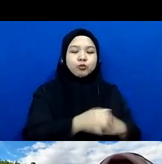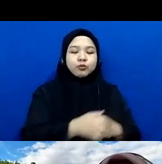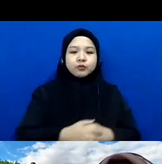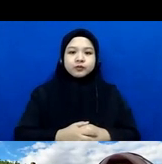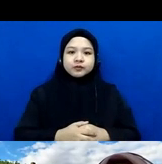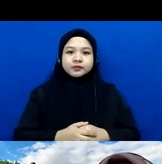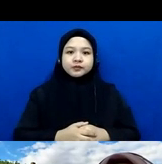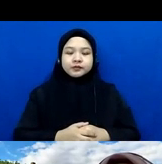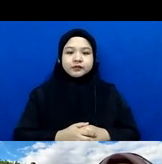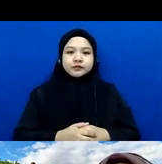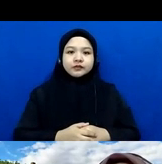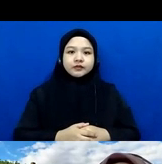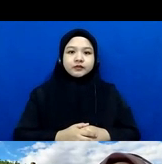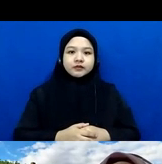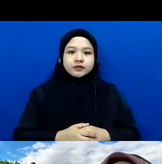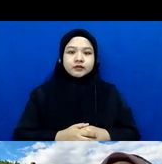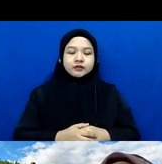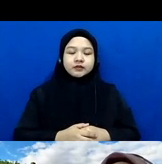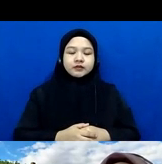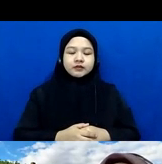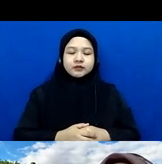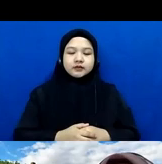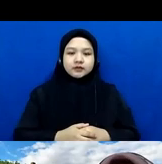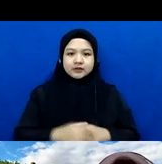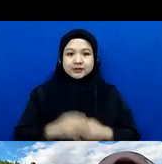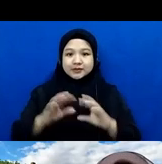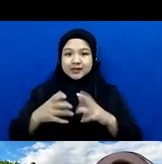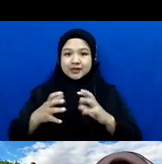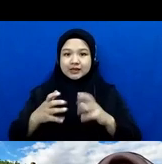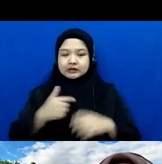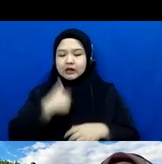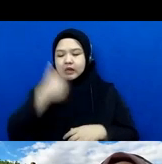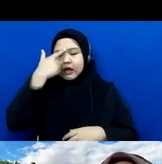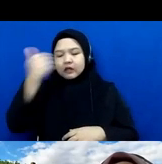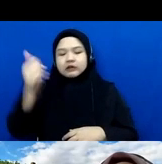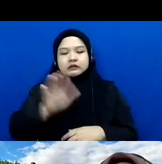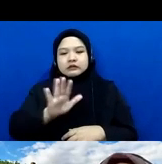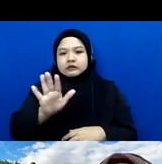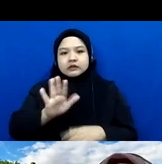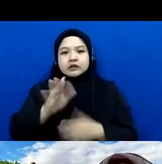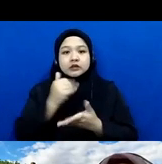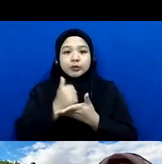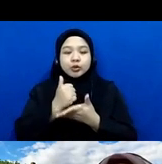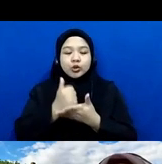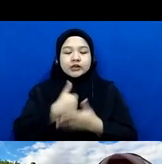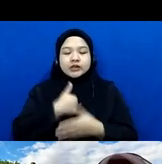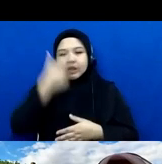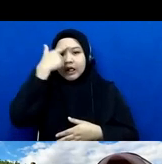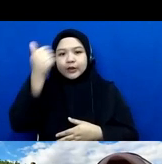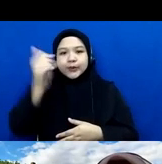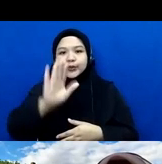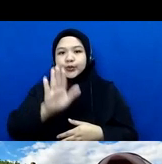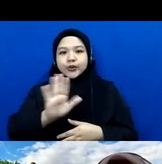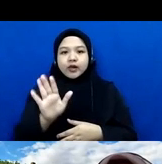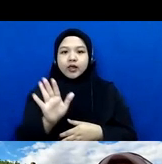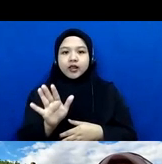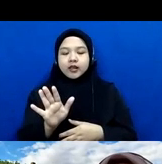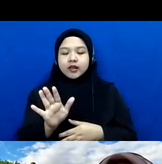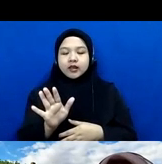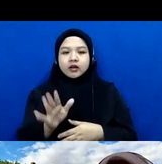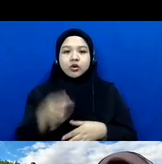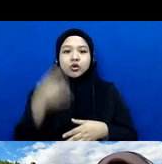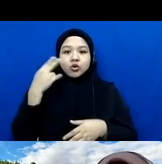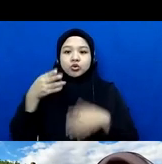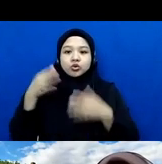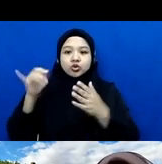sebagai teknik saya juga tidak ekspert sebenarnya di dalam apa namanya disiplin